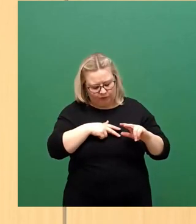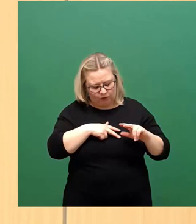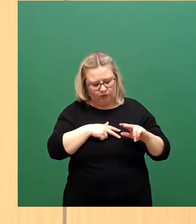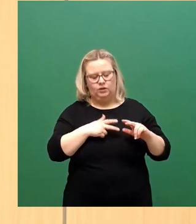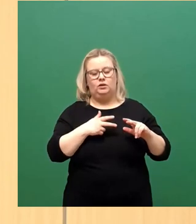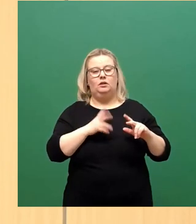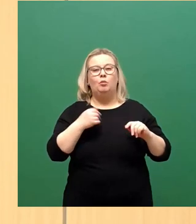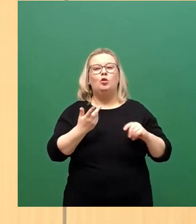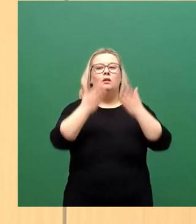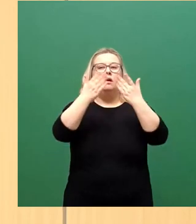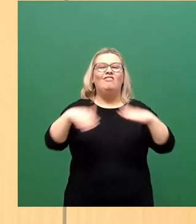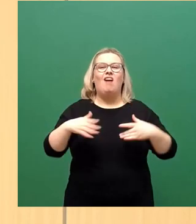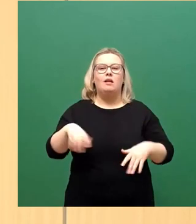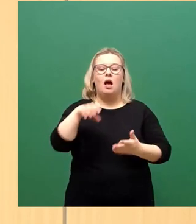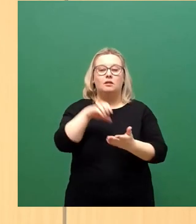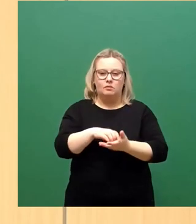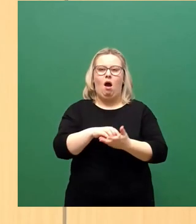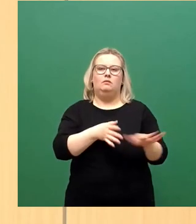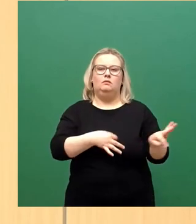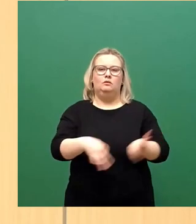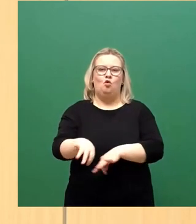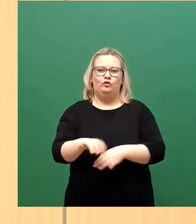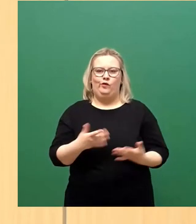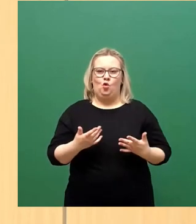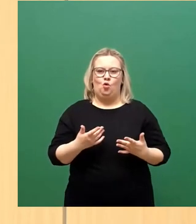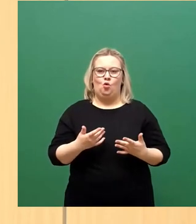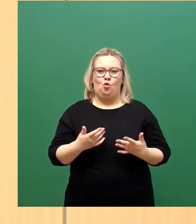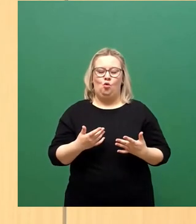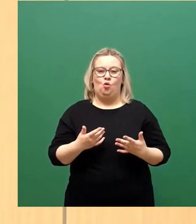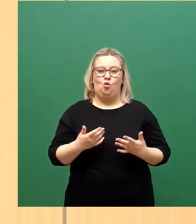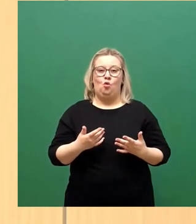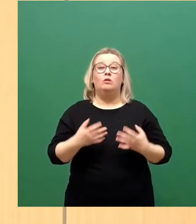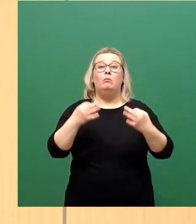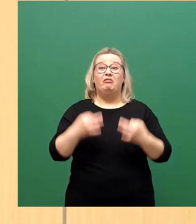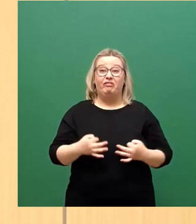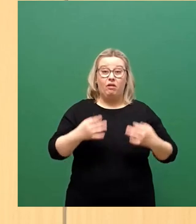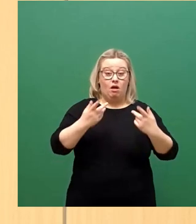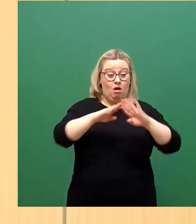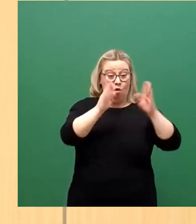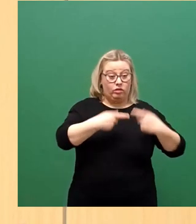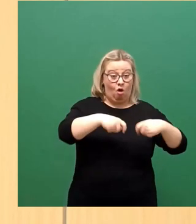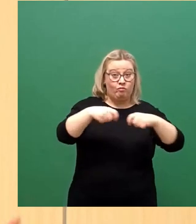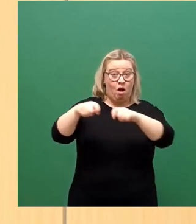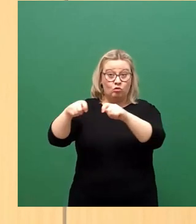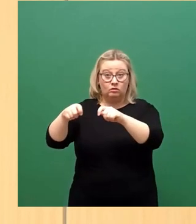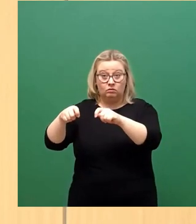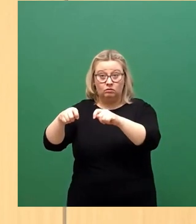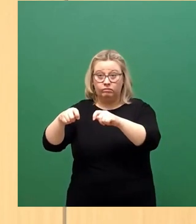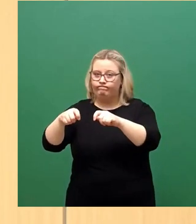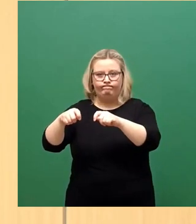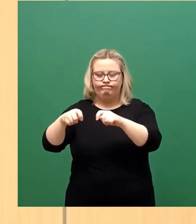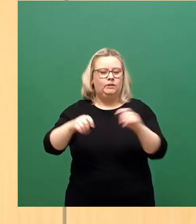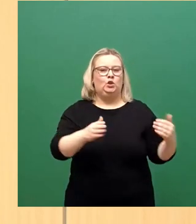Weihnachtsmärkte finden statt. Und nachdem dann alles aufgebaut ist, heißt es, die Buden bleiben zu.